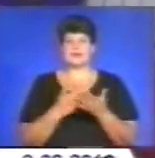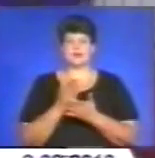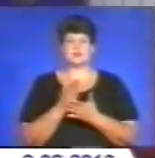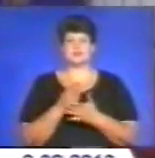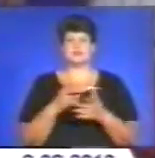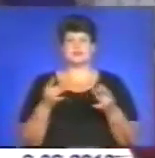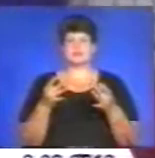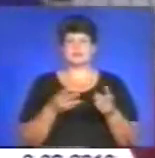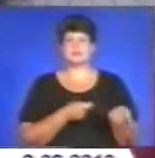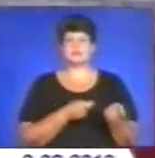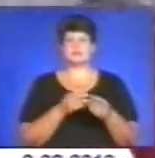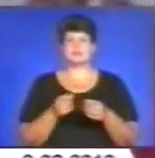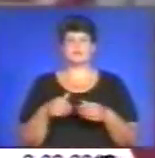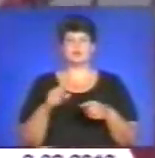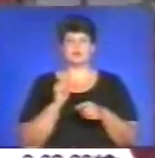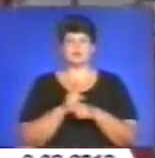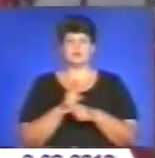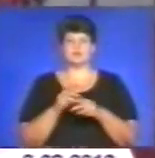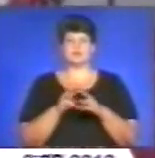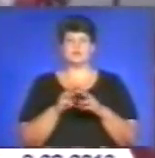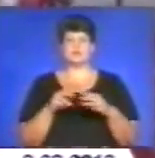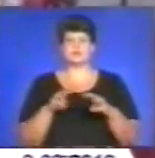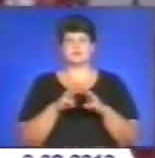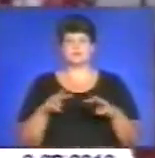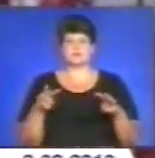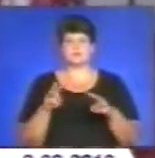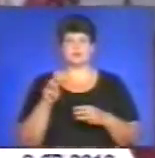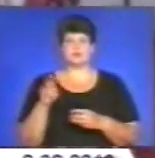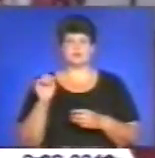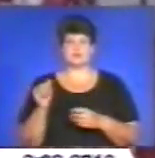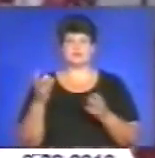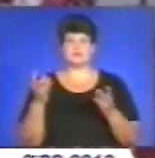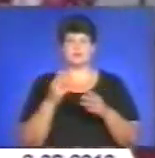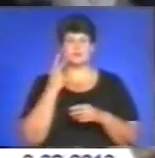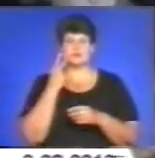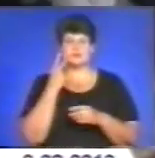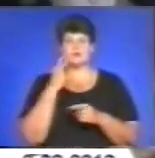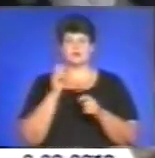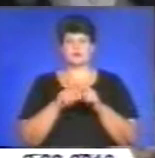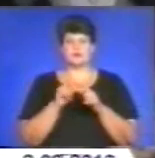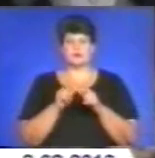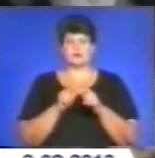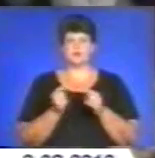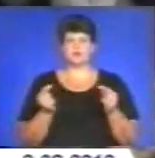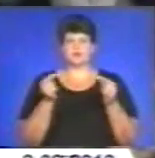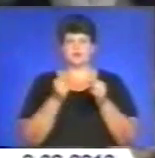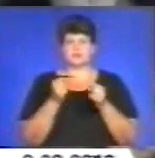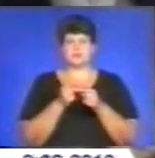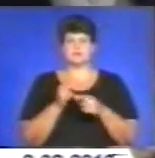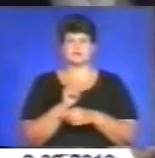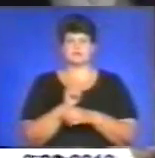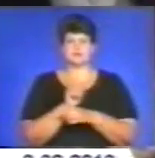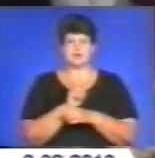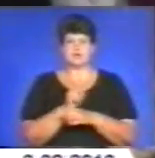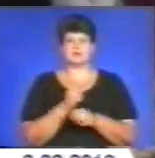доручив профільним відомством Микола Азаров. Голова уряду наголошує, потрібно постійно контролювати дотримання держстандартів при виготовленні м